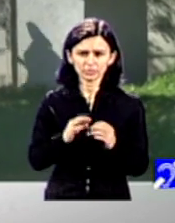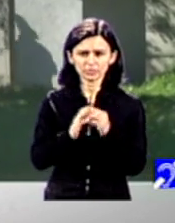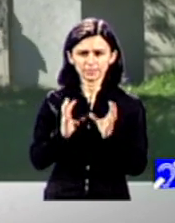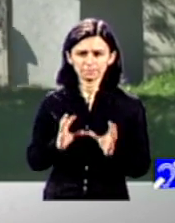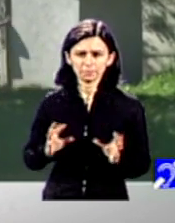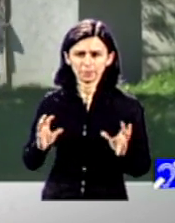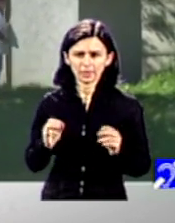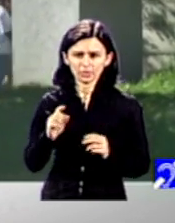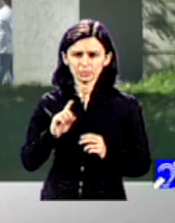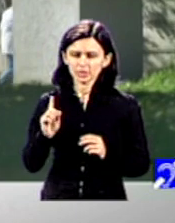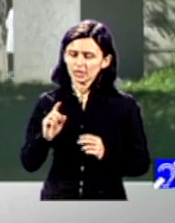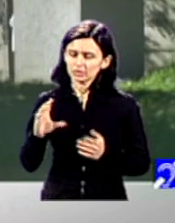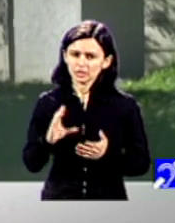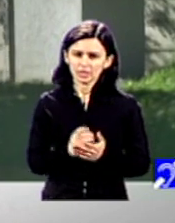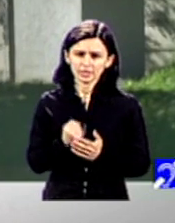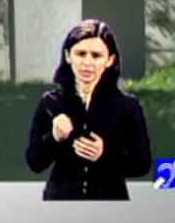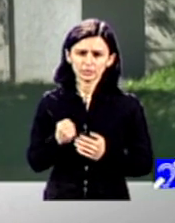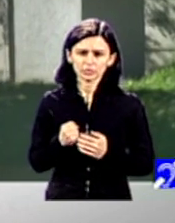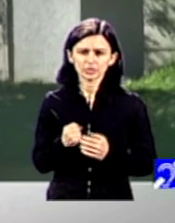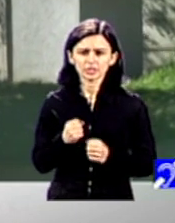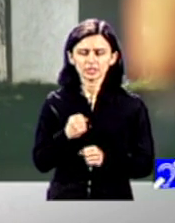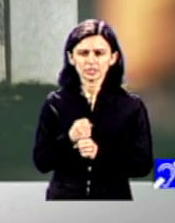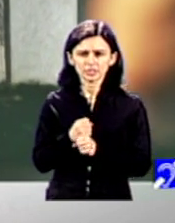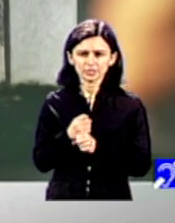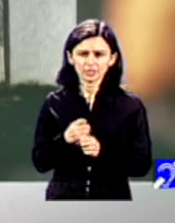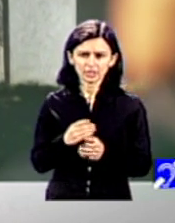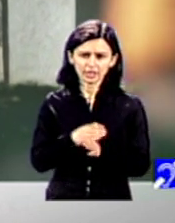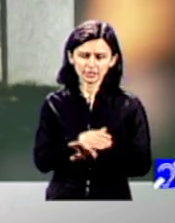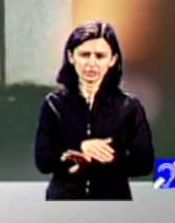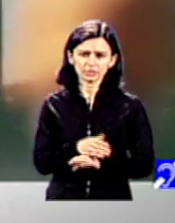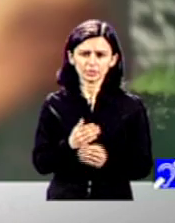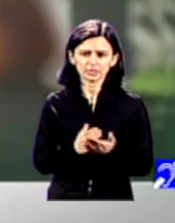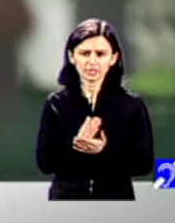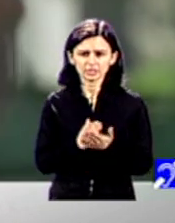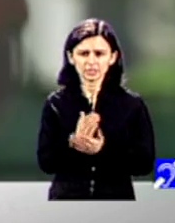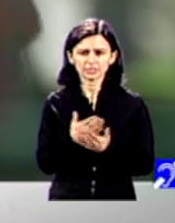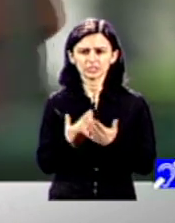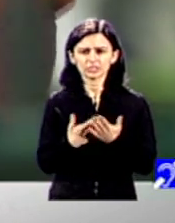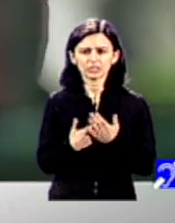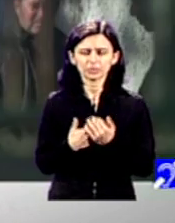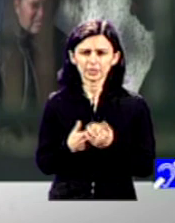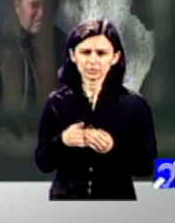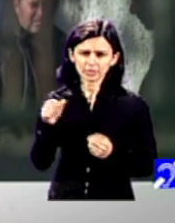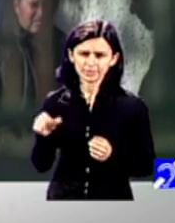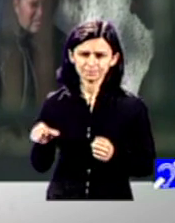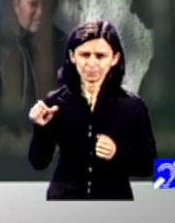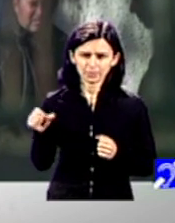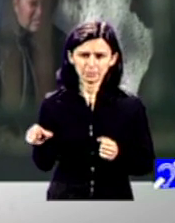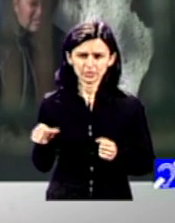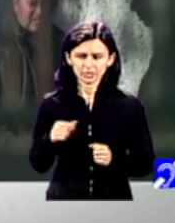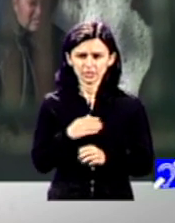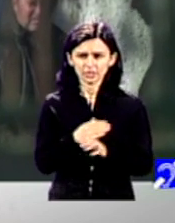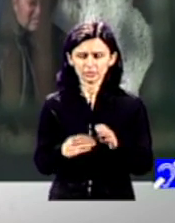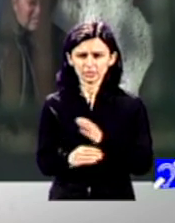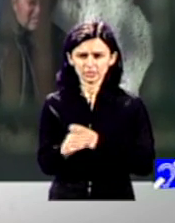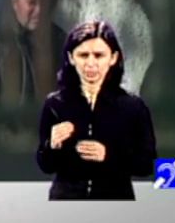-a reușit să împingă dezinstuționalizarea și accesibilizarea serviciilor astfel încât persoanele cu dizabilități să poată